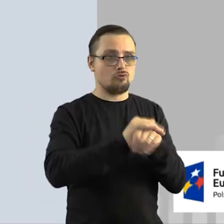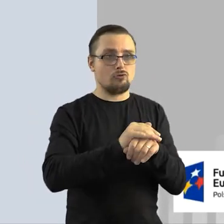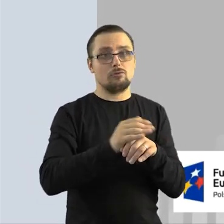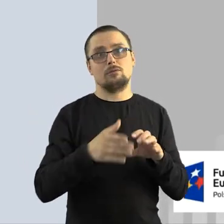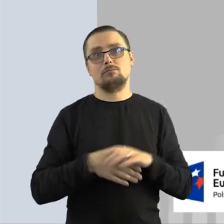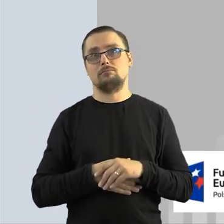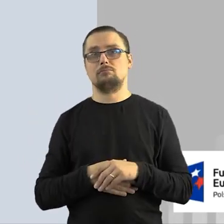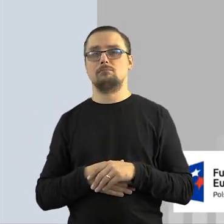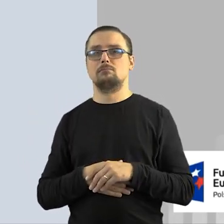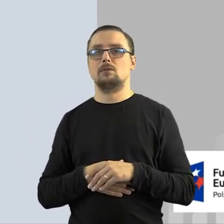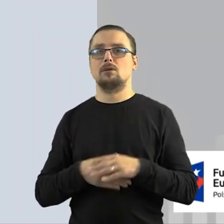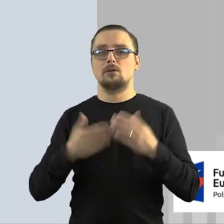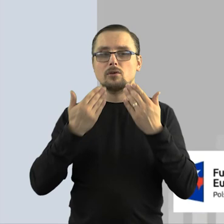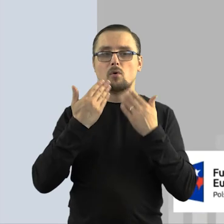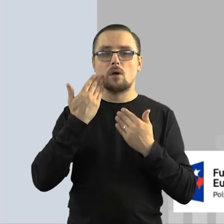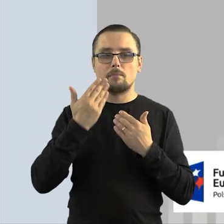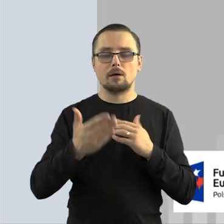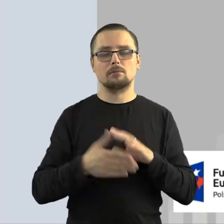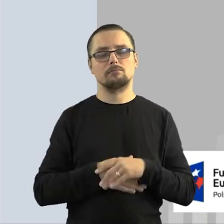filmik.